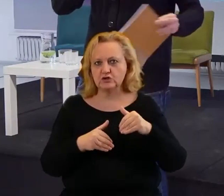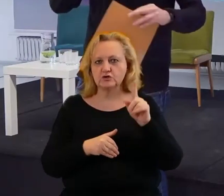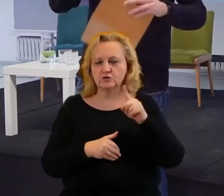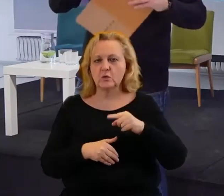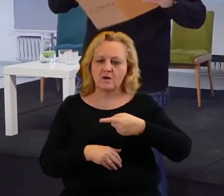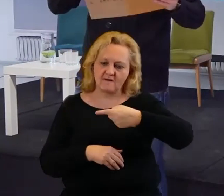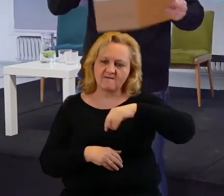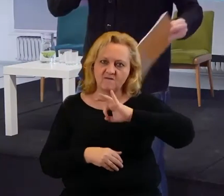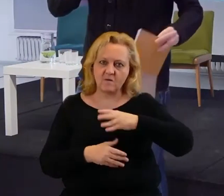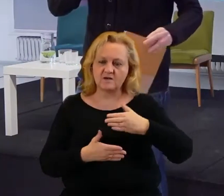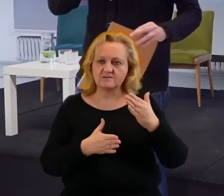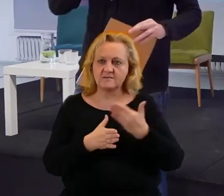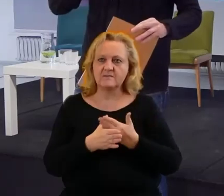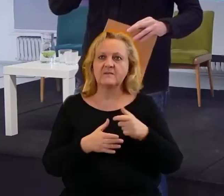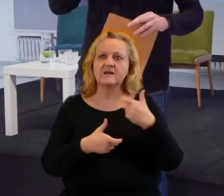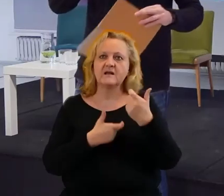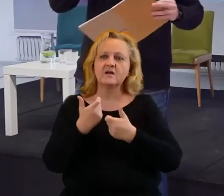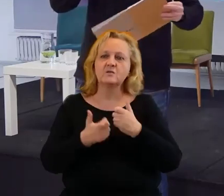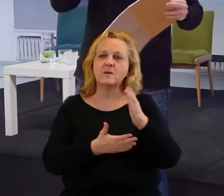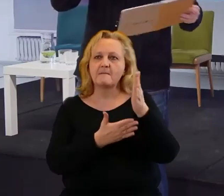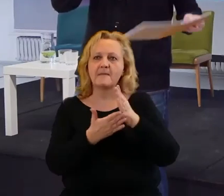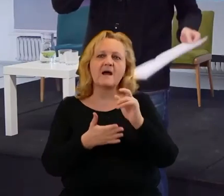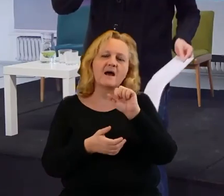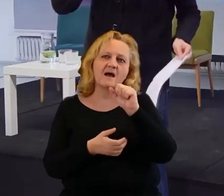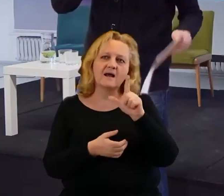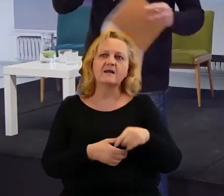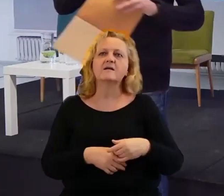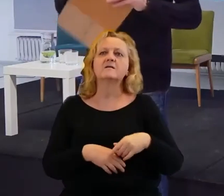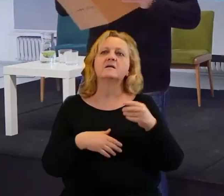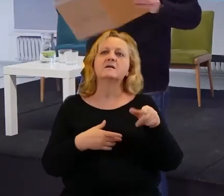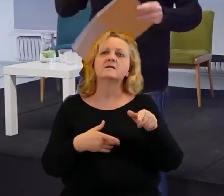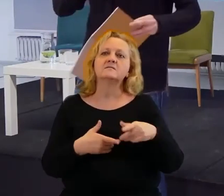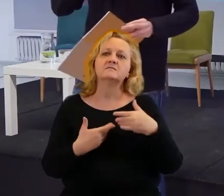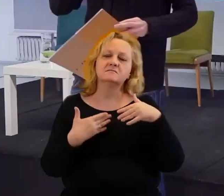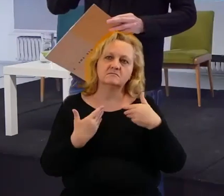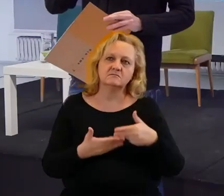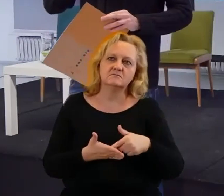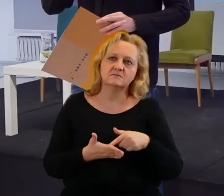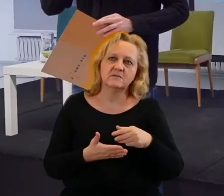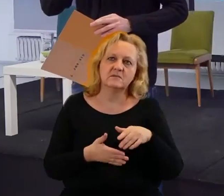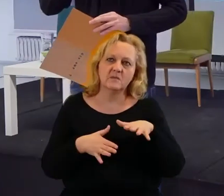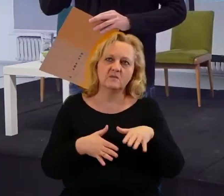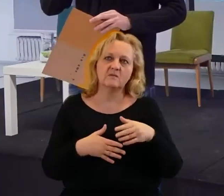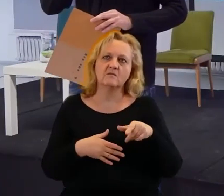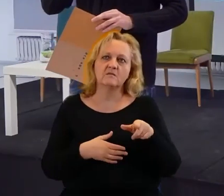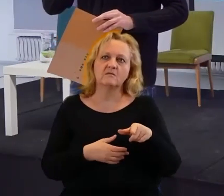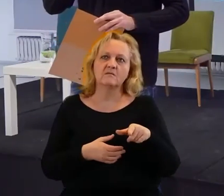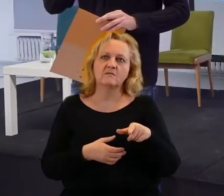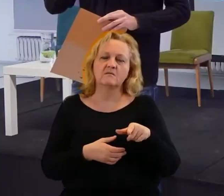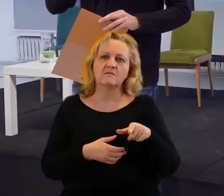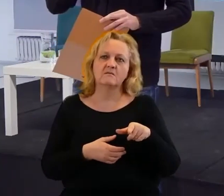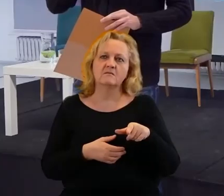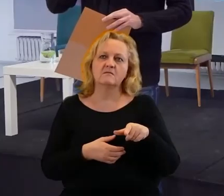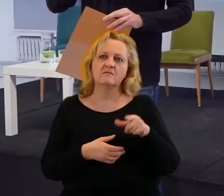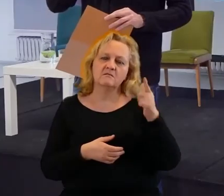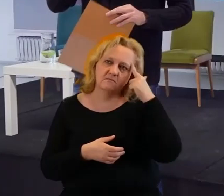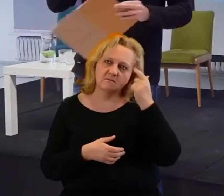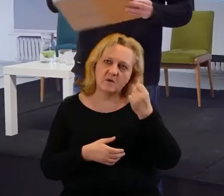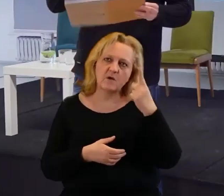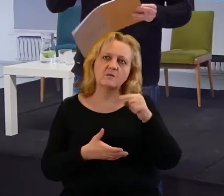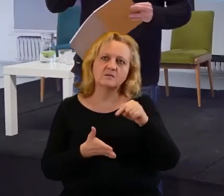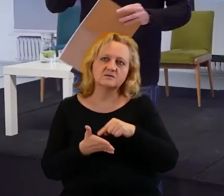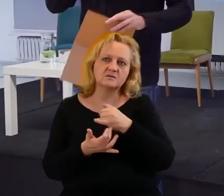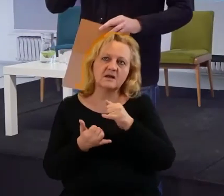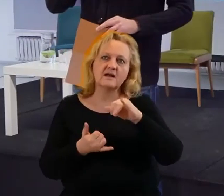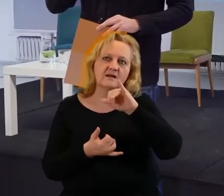środków. Zrobiliśmy taką mapę AED, prowadzimy jadłodzielnie. Tutaj chyba większość osób wie, co to jest za rodzaj inicjatywy oraz taką różową